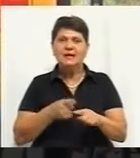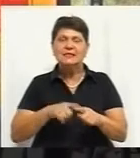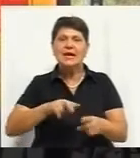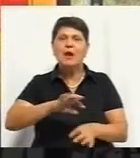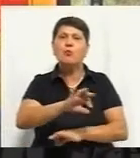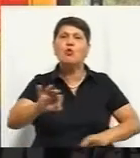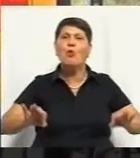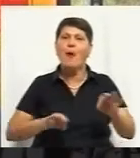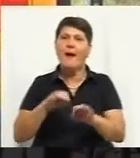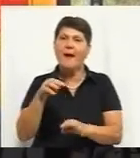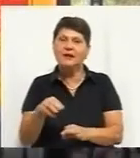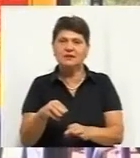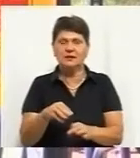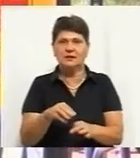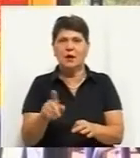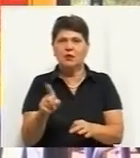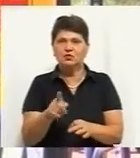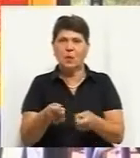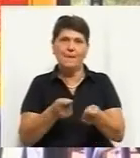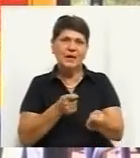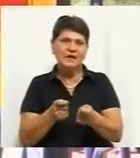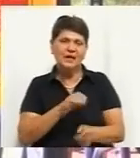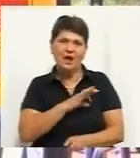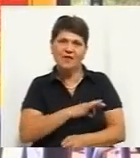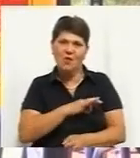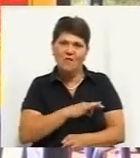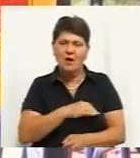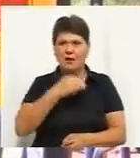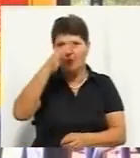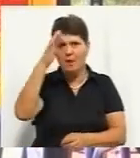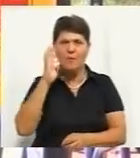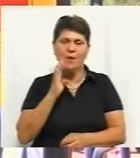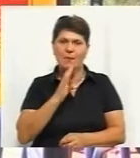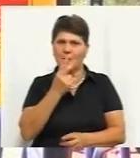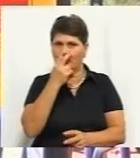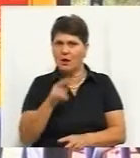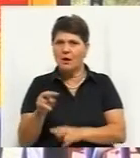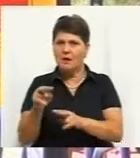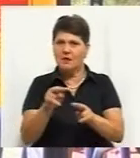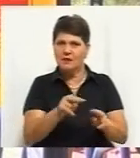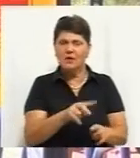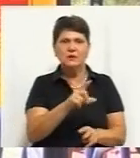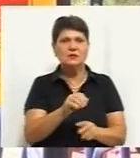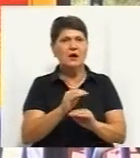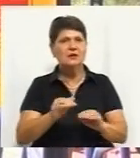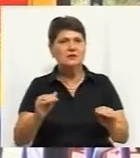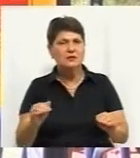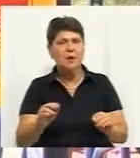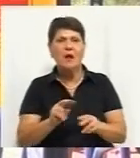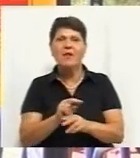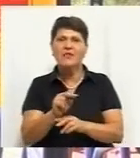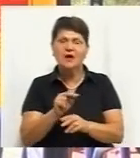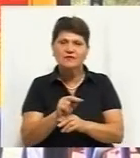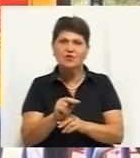вихователі, керівники навчальних закладів, які безпосередньо дивляться за дітьми у період проведення навчального